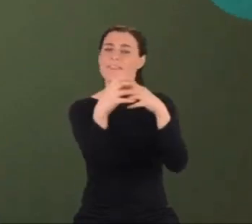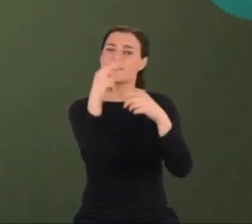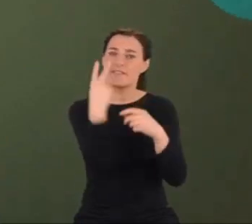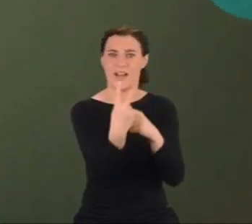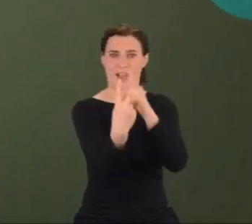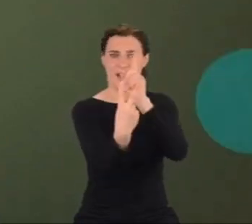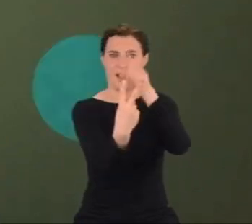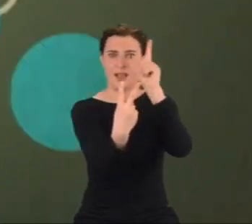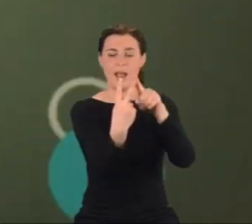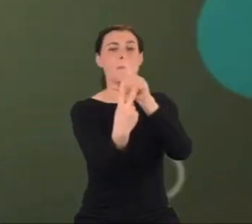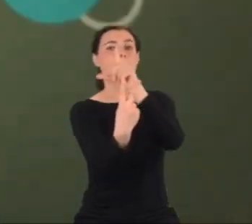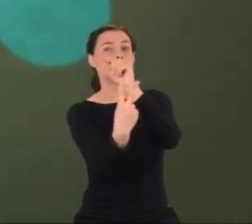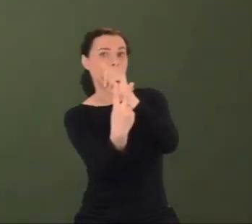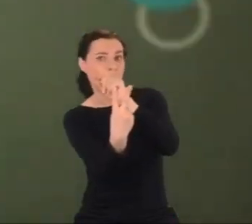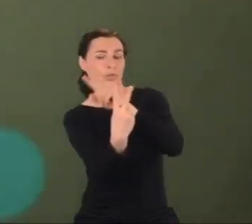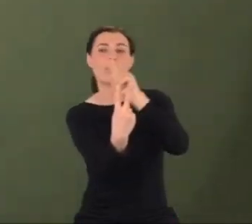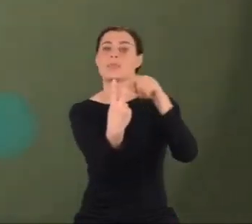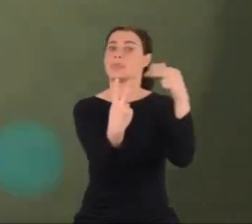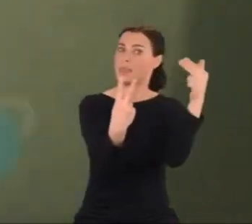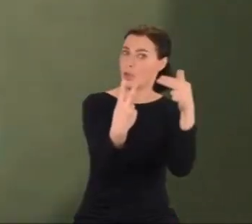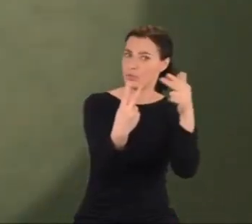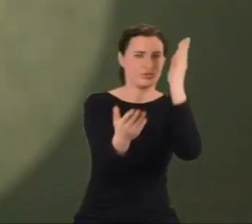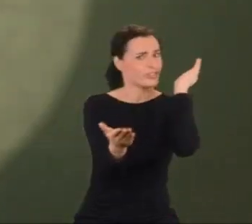elementarnych – protonów i elektronów.